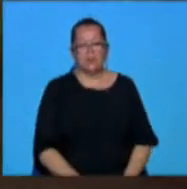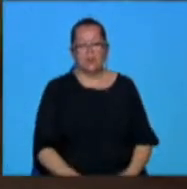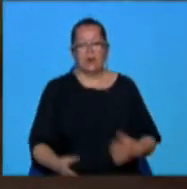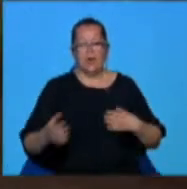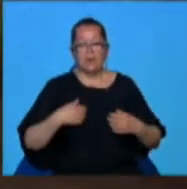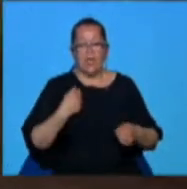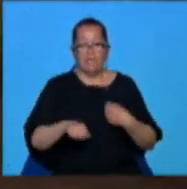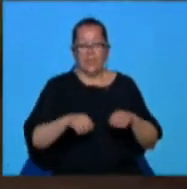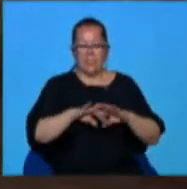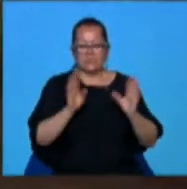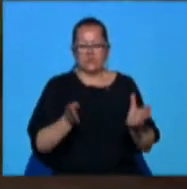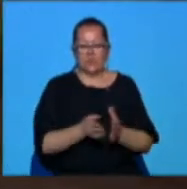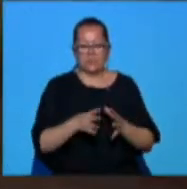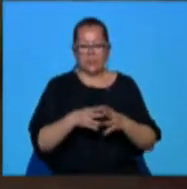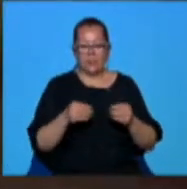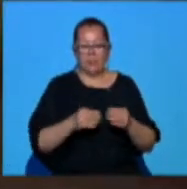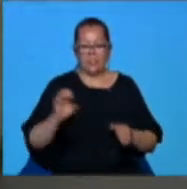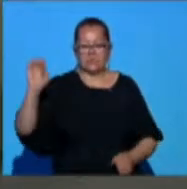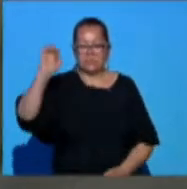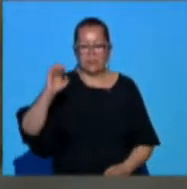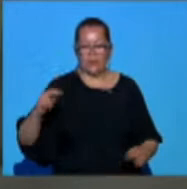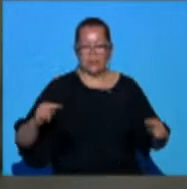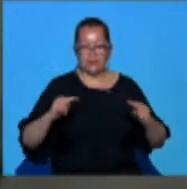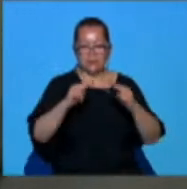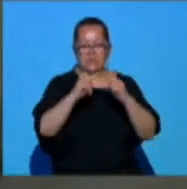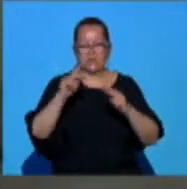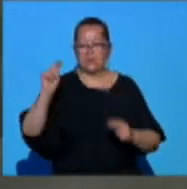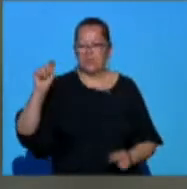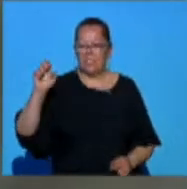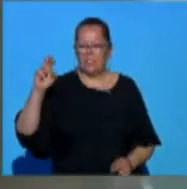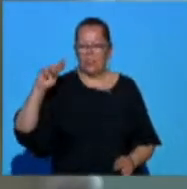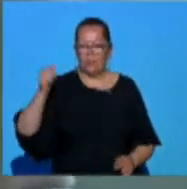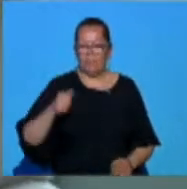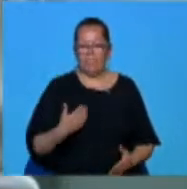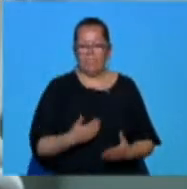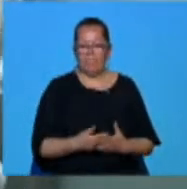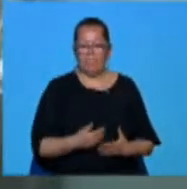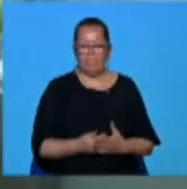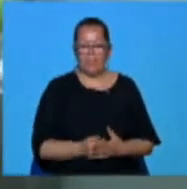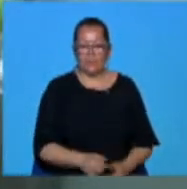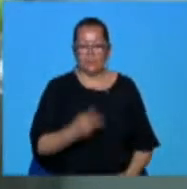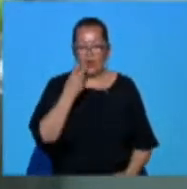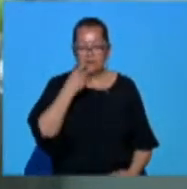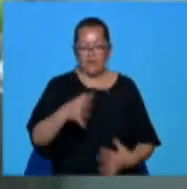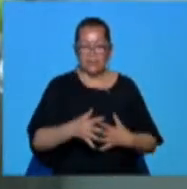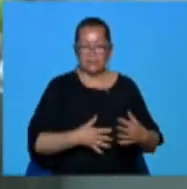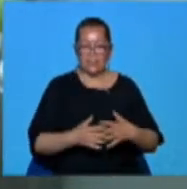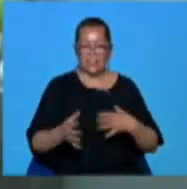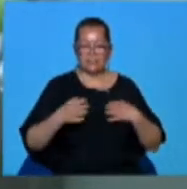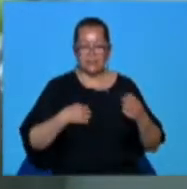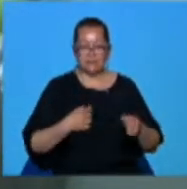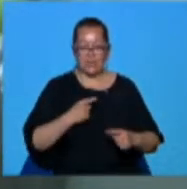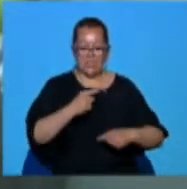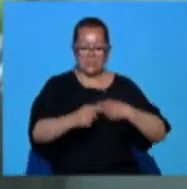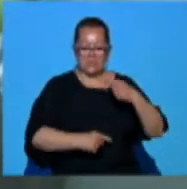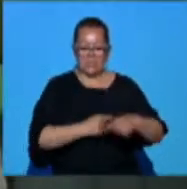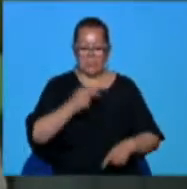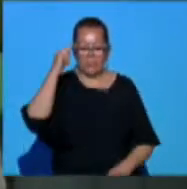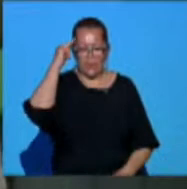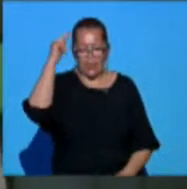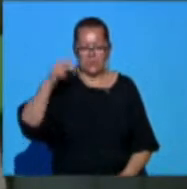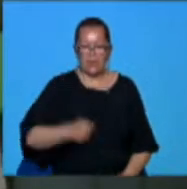Artiști plastici din toată țara, dar și din străinătate, s-au întâlnit în Teleorman pentru a șletala talentul artistic și pentru a face schimb de idei creative.